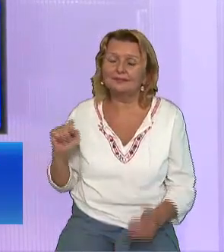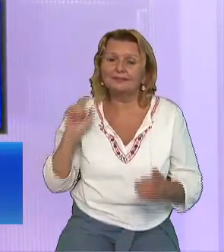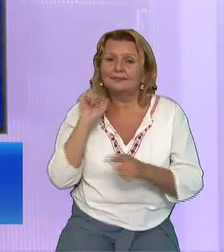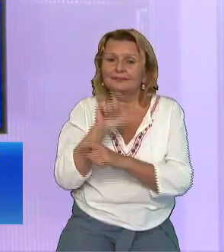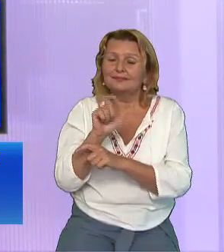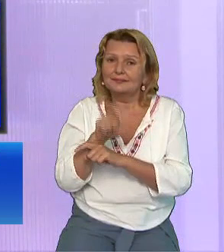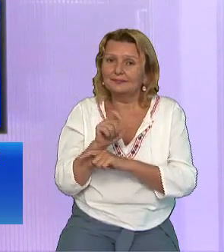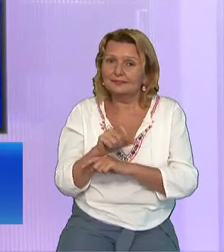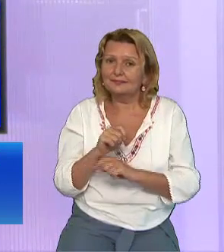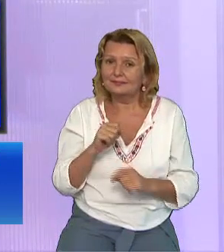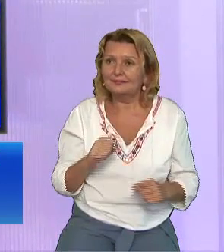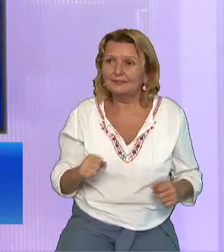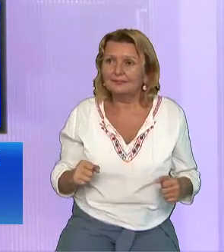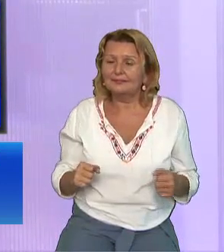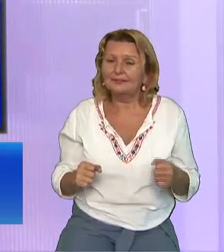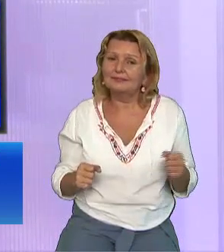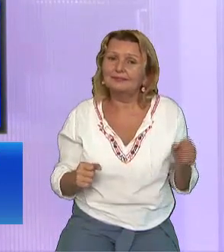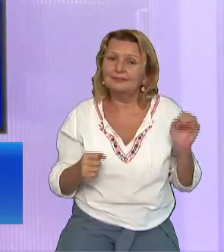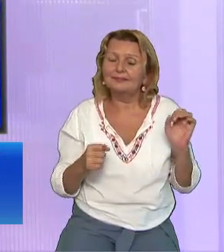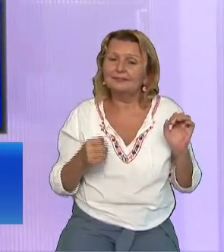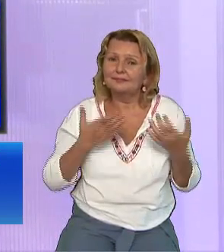Veneau și șacalii și le vărsau măruntaele